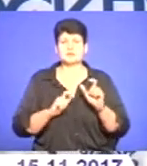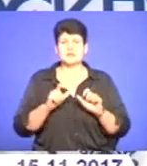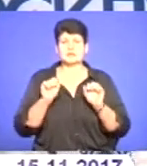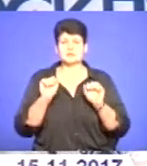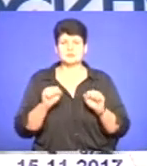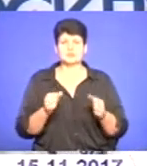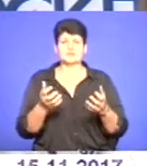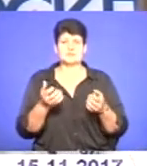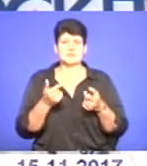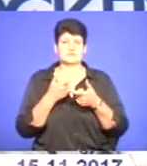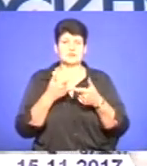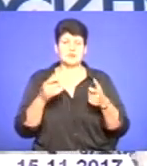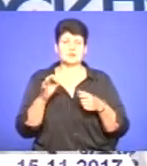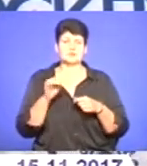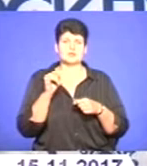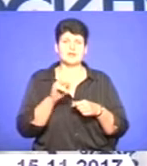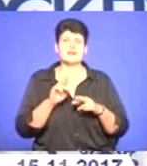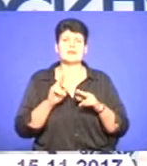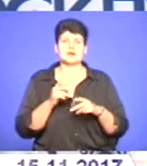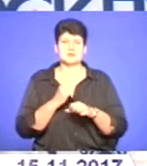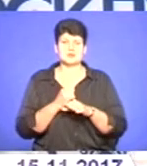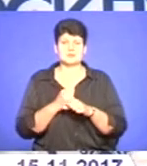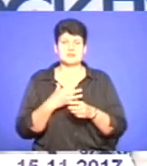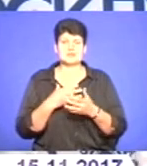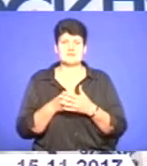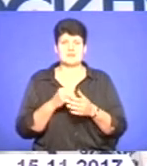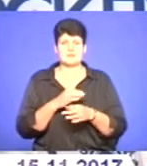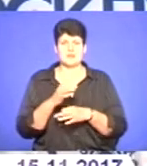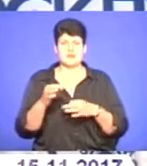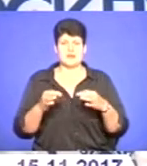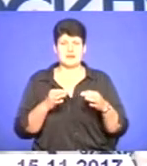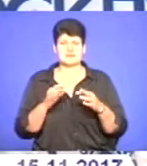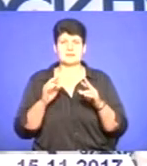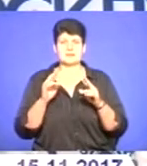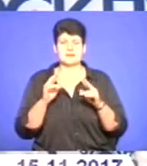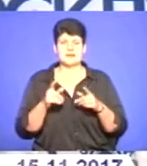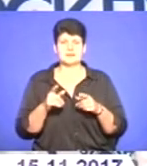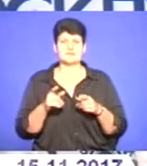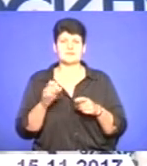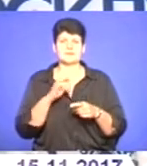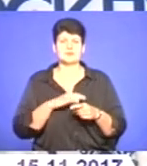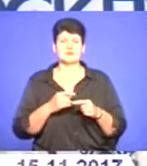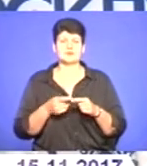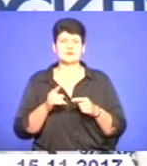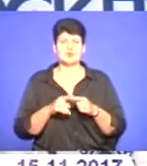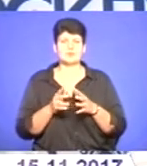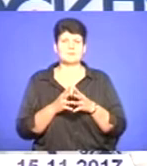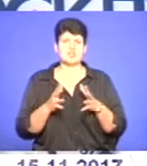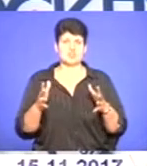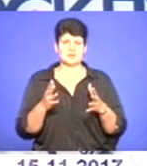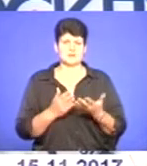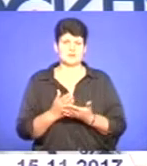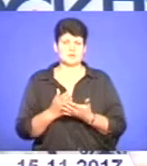почерпнути інформацію про те, як зробити власний проєкт і знайти для цього максимум ресурсів